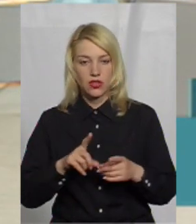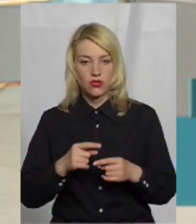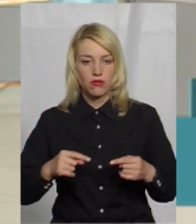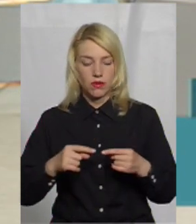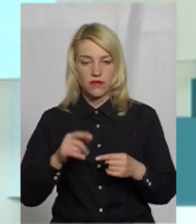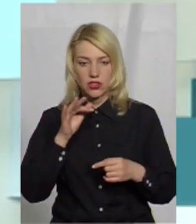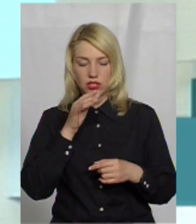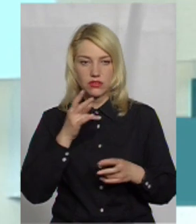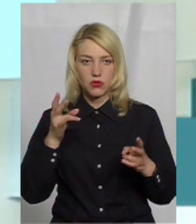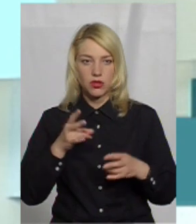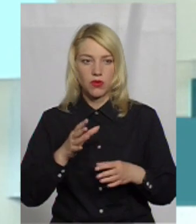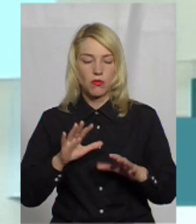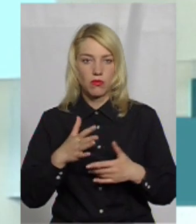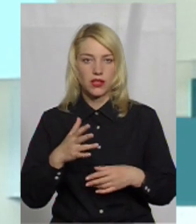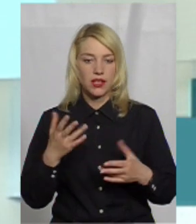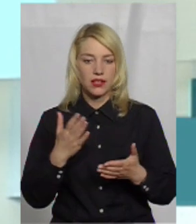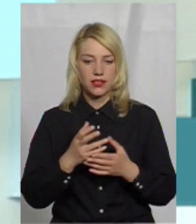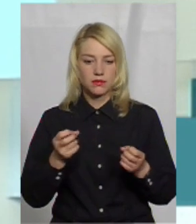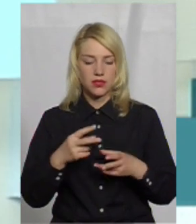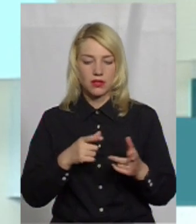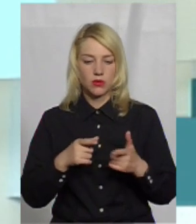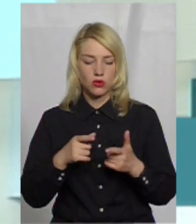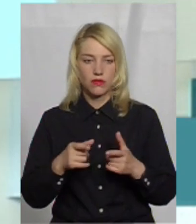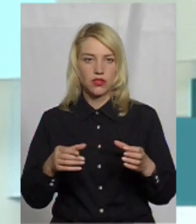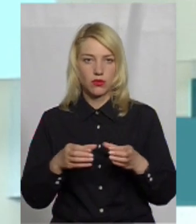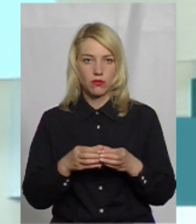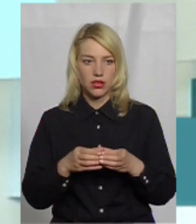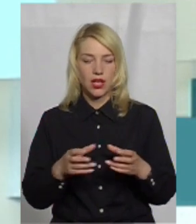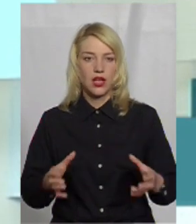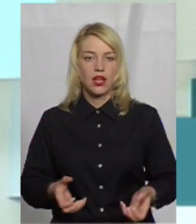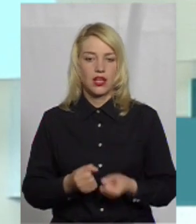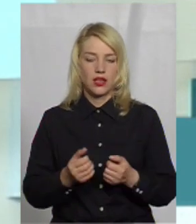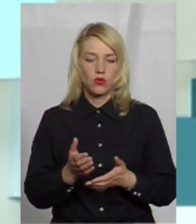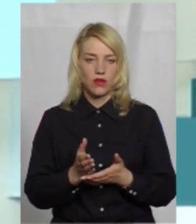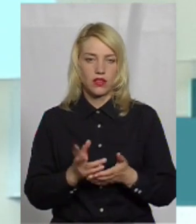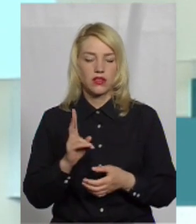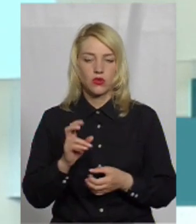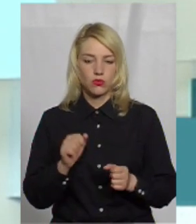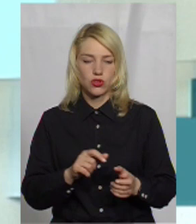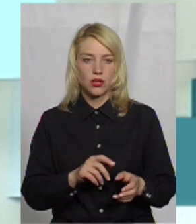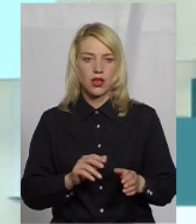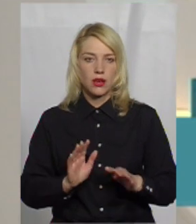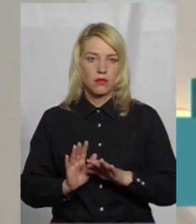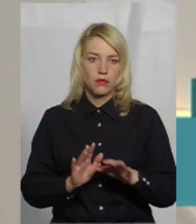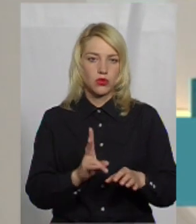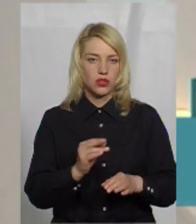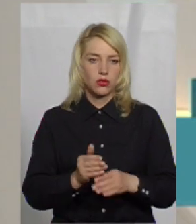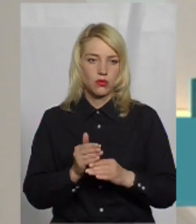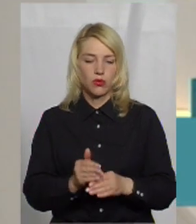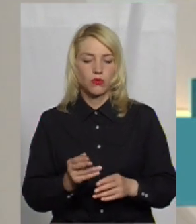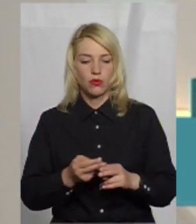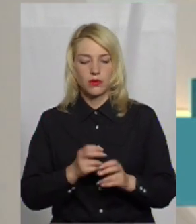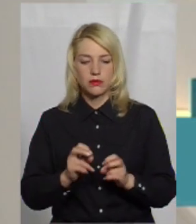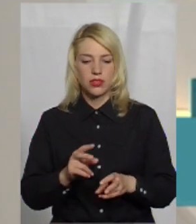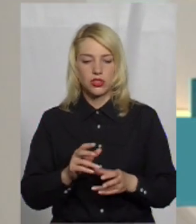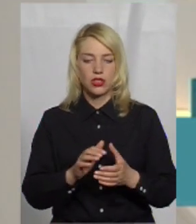час, в потрібний момент є спеціально підготовлена команда рятувальників, яка може прийти на допомогу. Безпечна громада – це